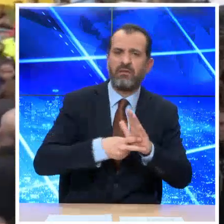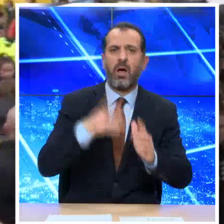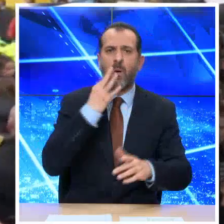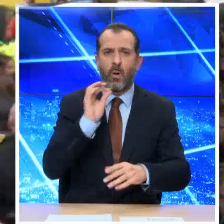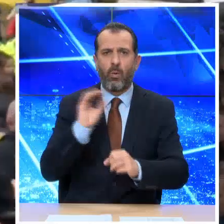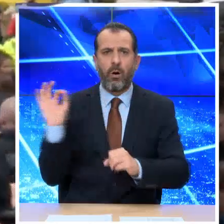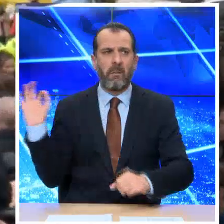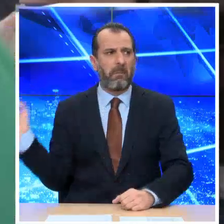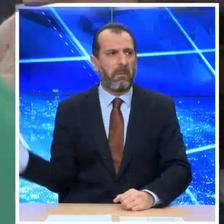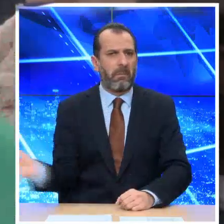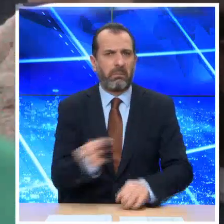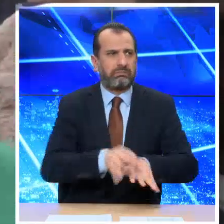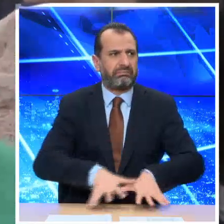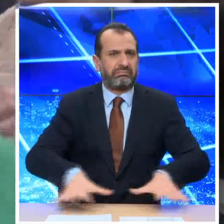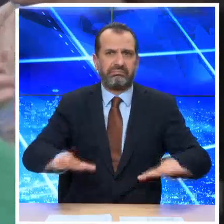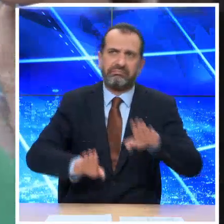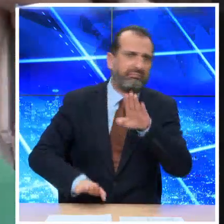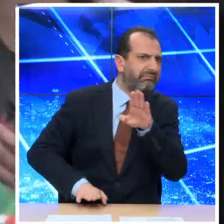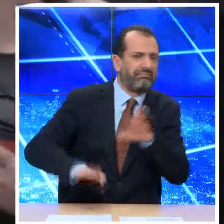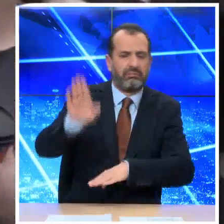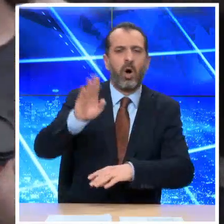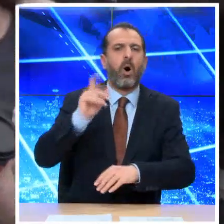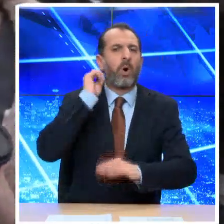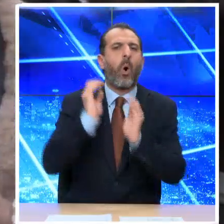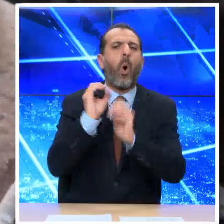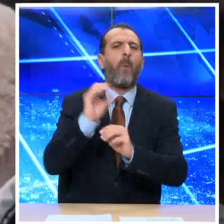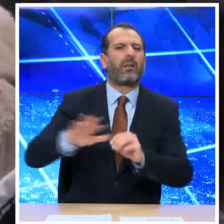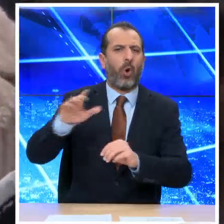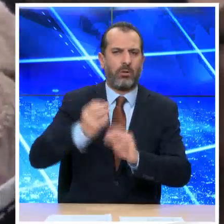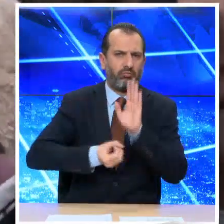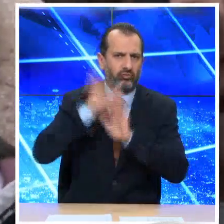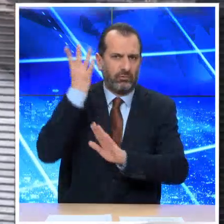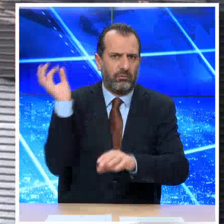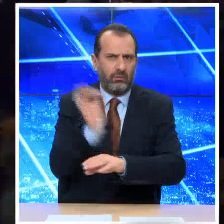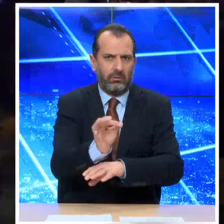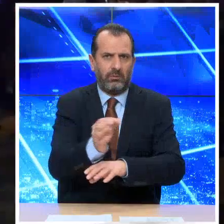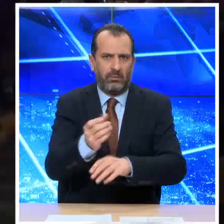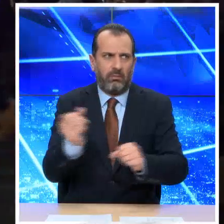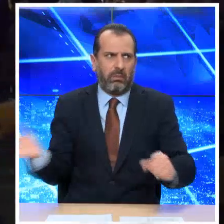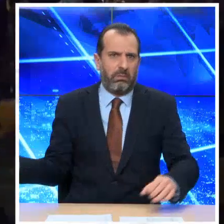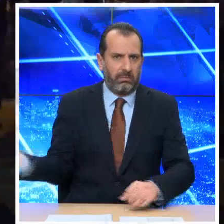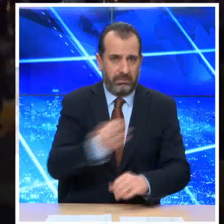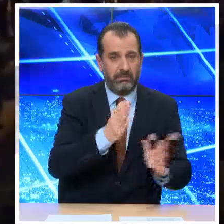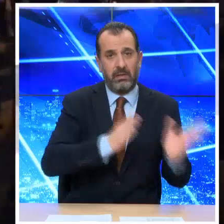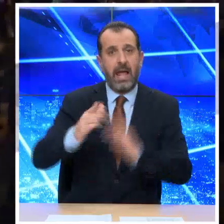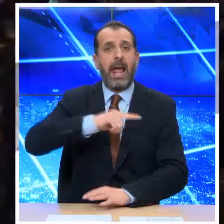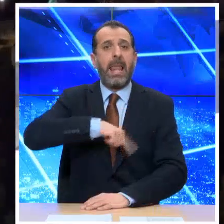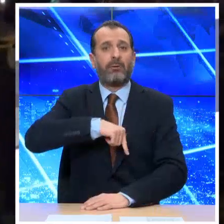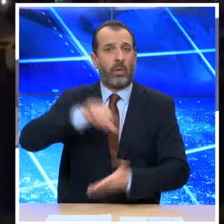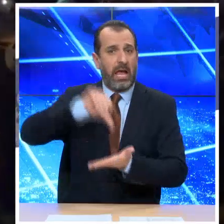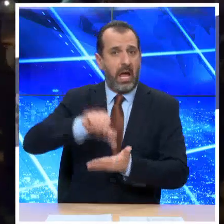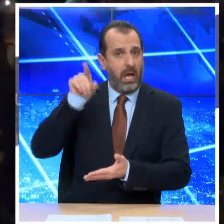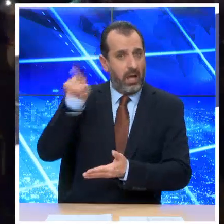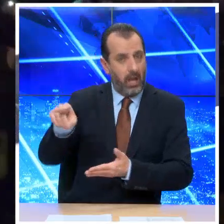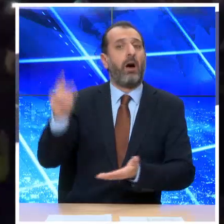των κρουσμάτων και της επέλασης της μετάλλαξης όμικρων στη χώρα. Χιλιάδες άνθρωποι συγκεντρώθηκαν και στη Ρήγα της Λετωνίας διαμαρτυρόμενοι